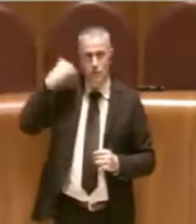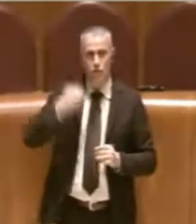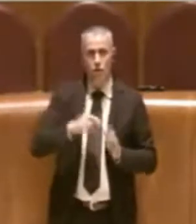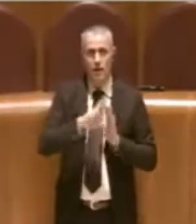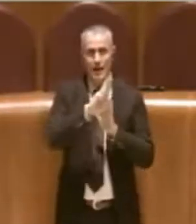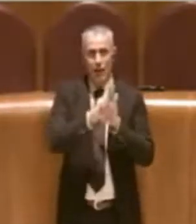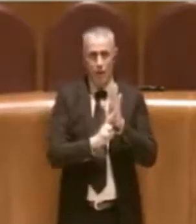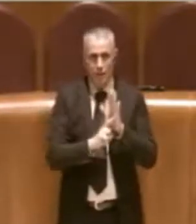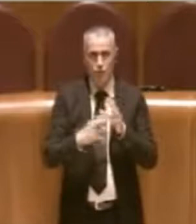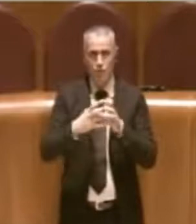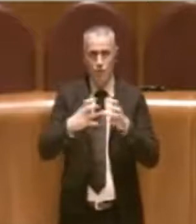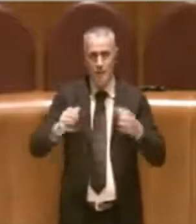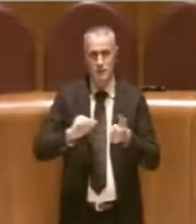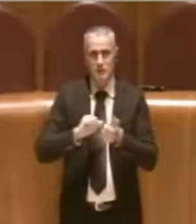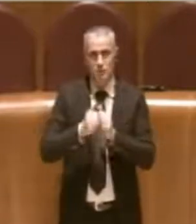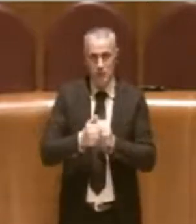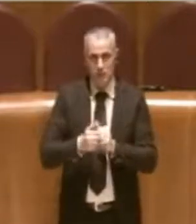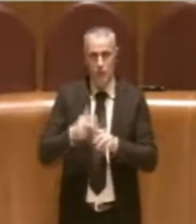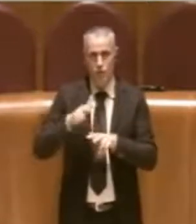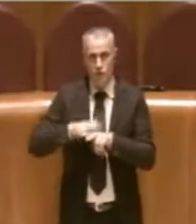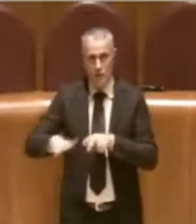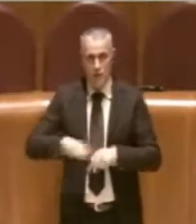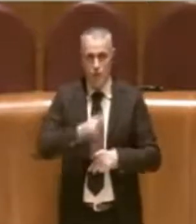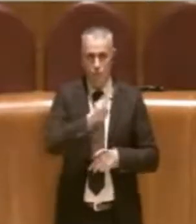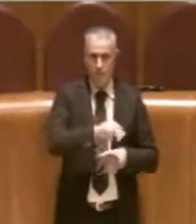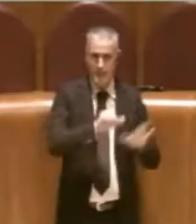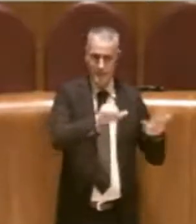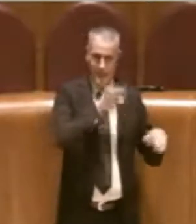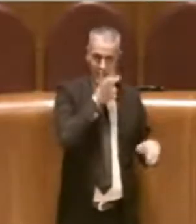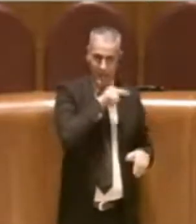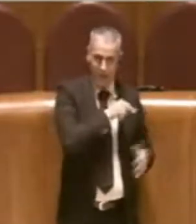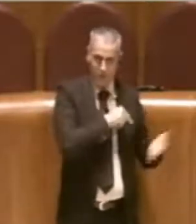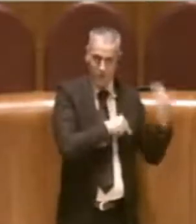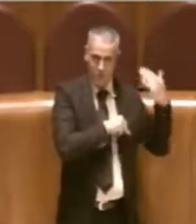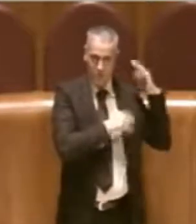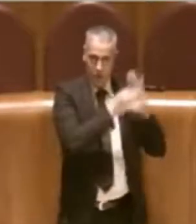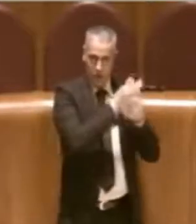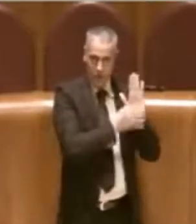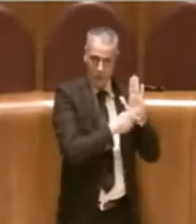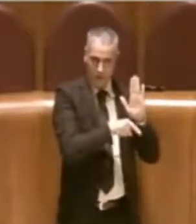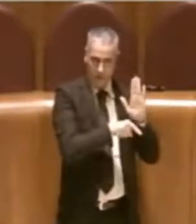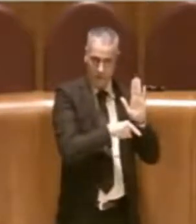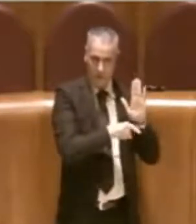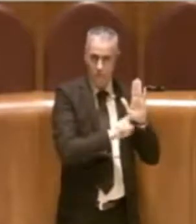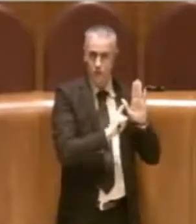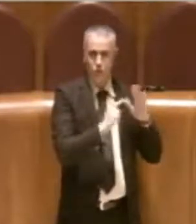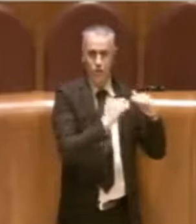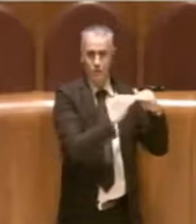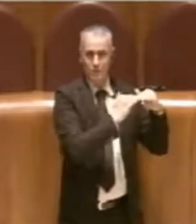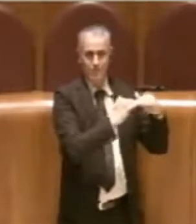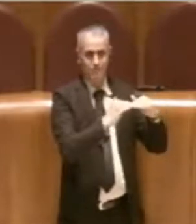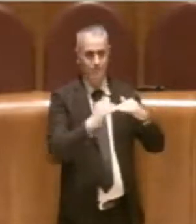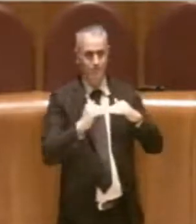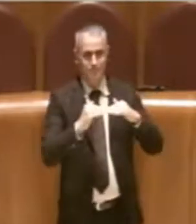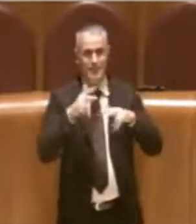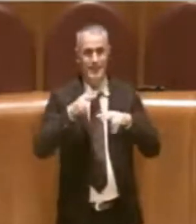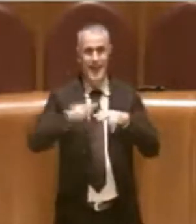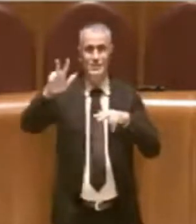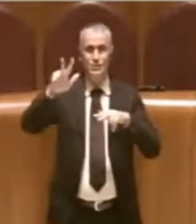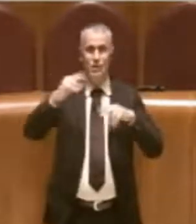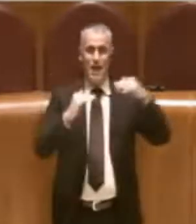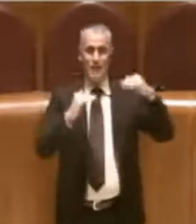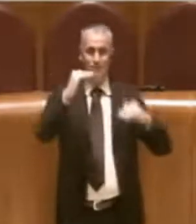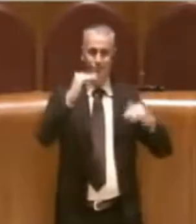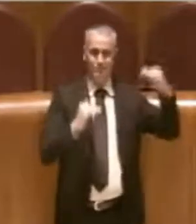impianti sportivi comunali, dal 2006, il vecchio regolamento, era disallineato con le norme nazionali. Ed è stato